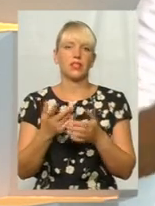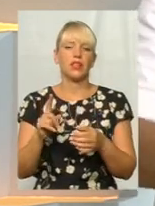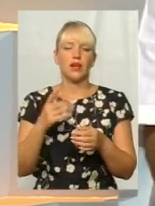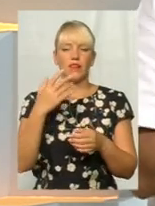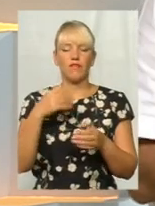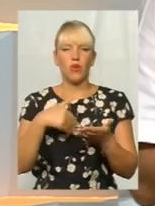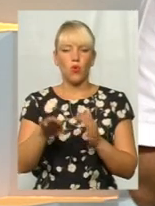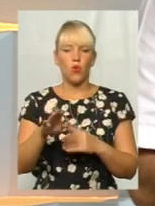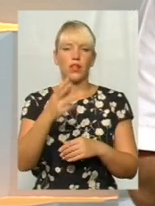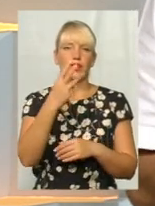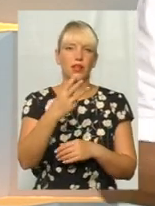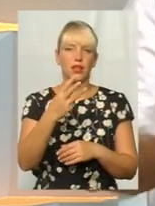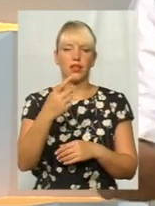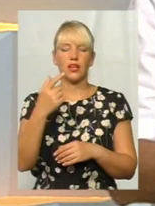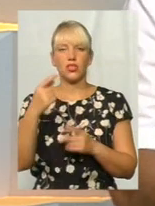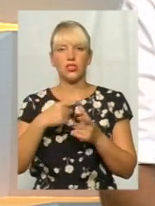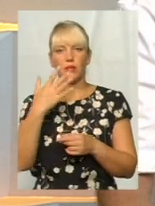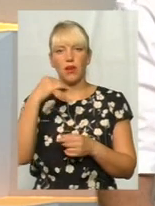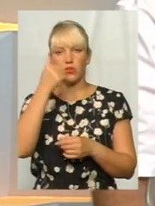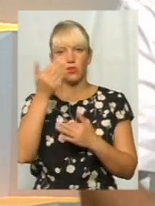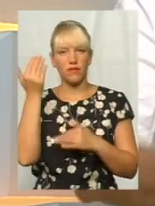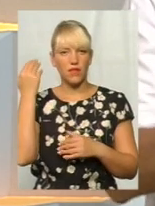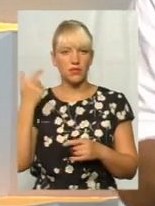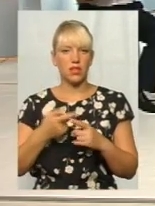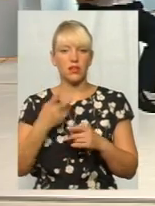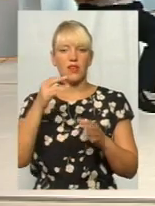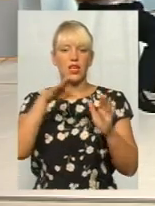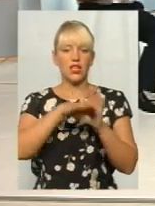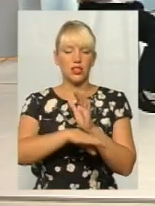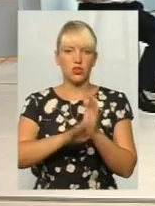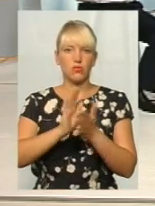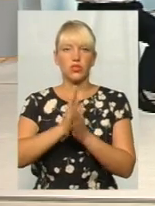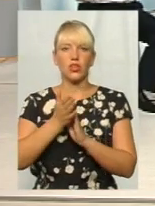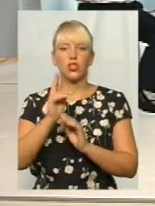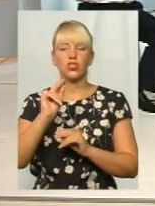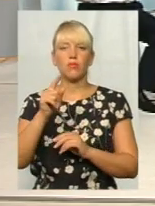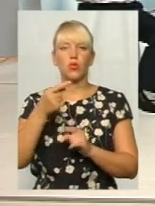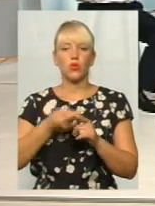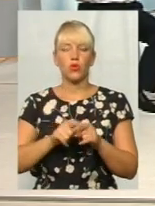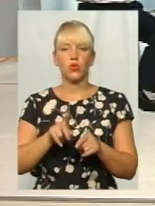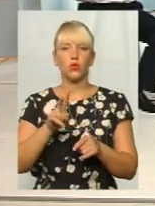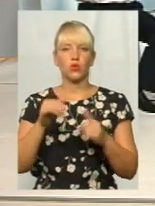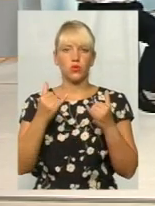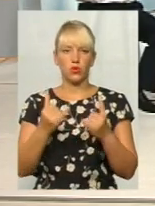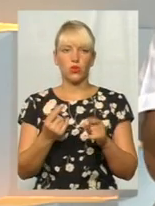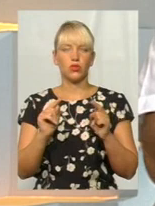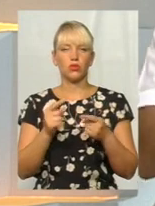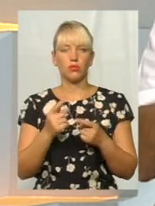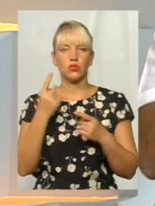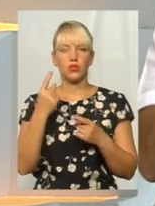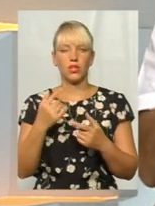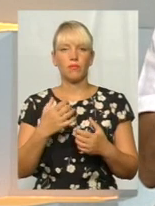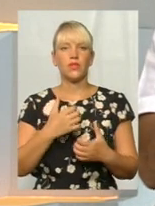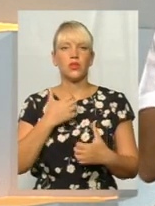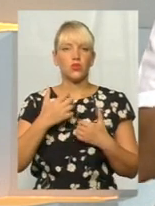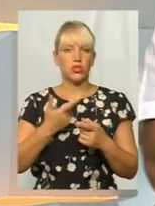-5, і він сьогодні в гіршому становищі, ніж хто сьогодні. Тому, знову ж таки, з одним з застережень є,